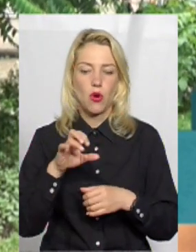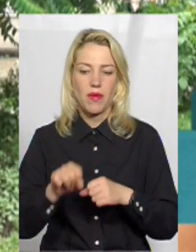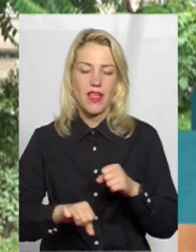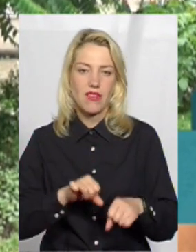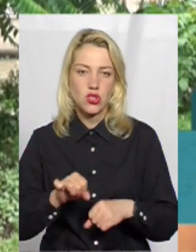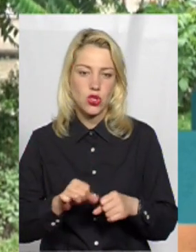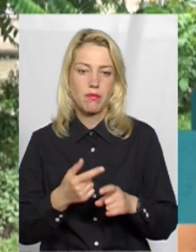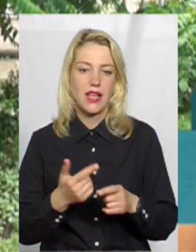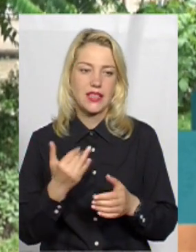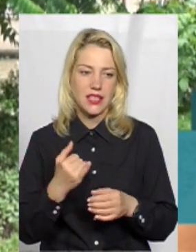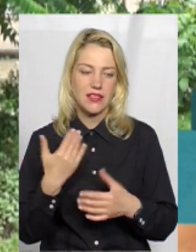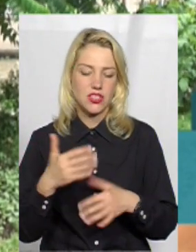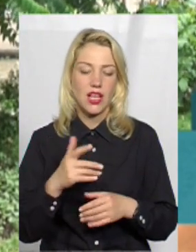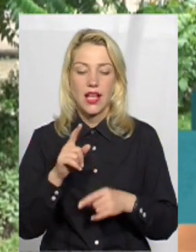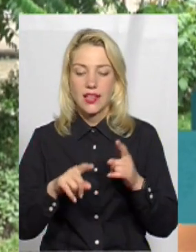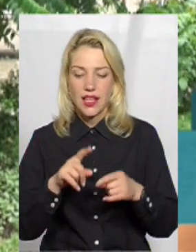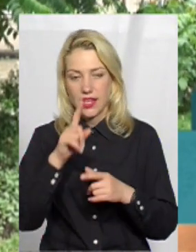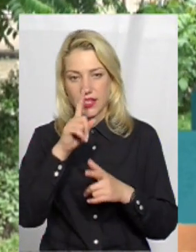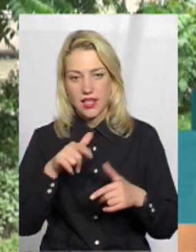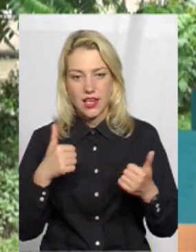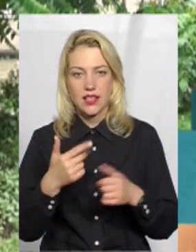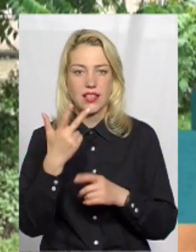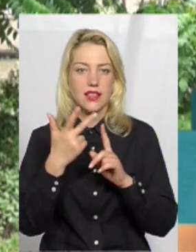деякі країни вже там по третьому разу ми відвідували.